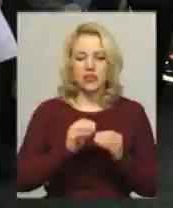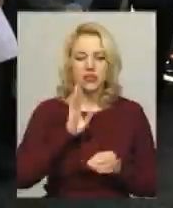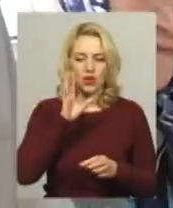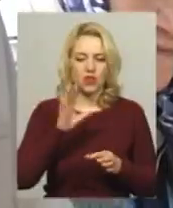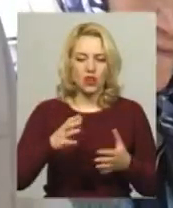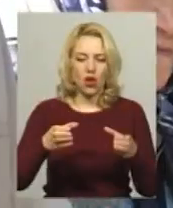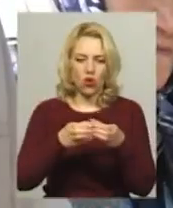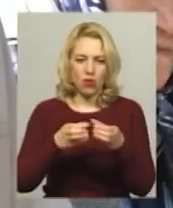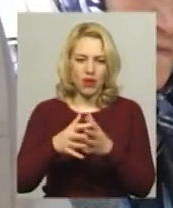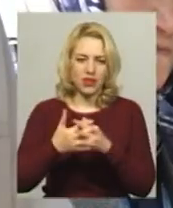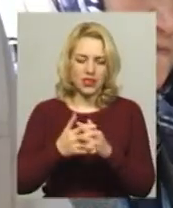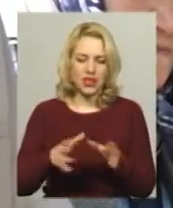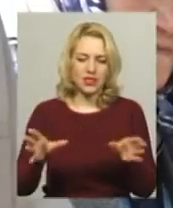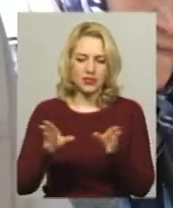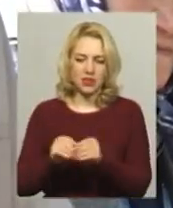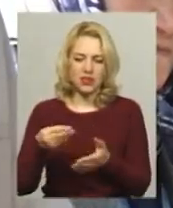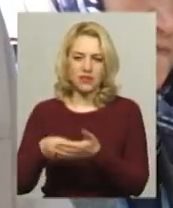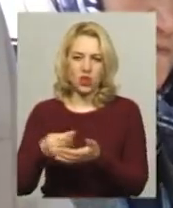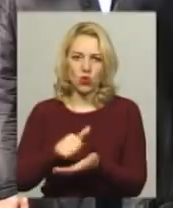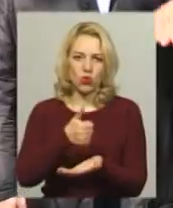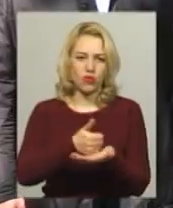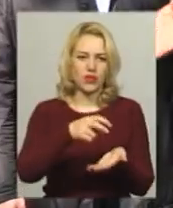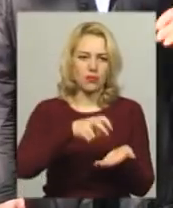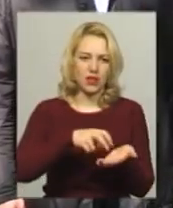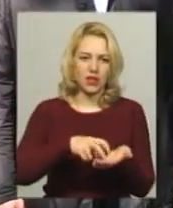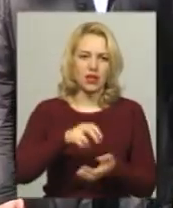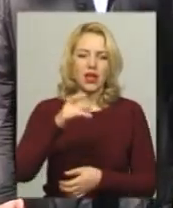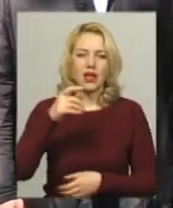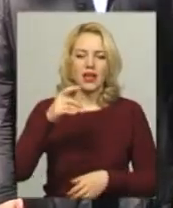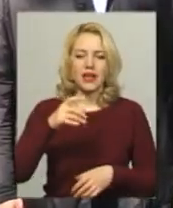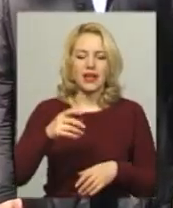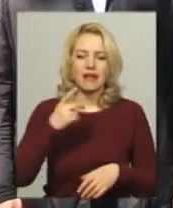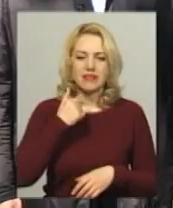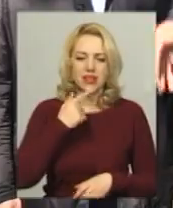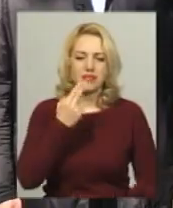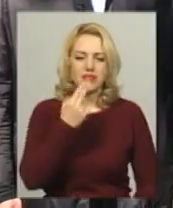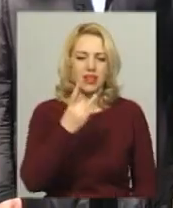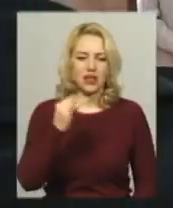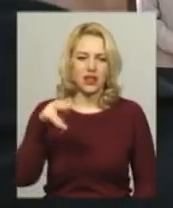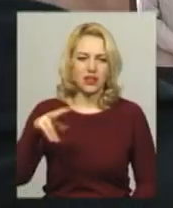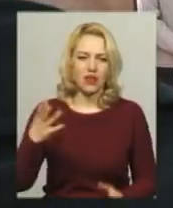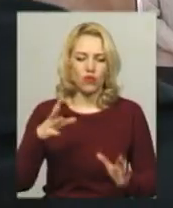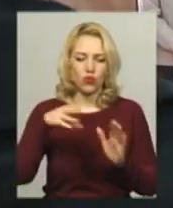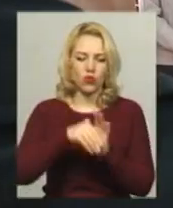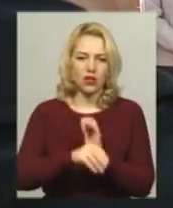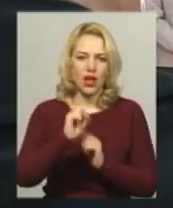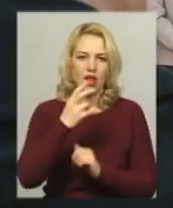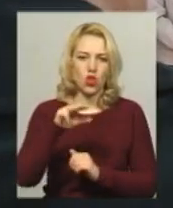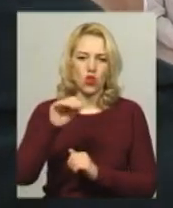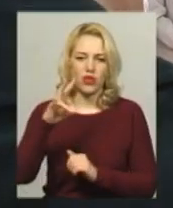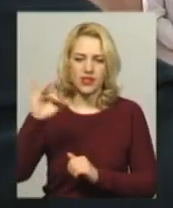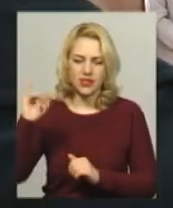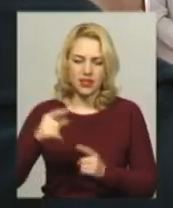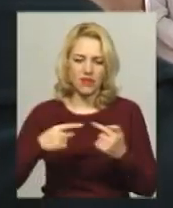представниками районної влади, фінансистами та головним лікарем Красилівської ЦРЛ, до якої входить Антонінське відділення, намагалась придумати